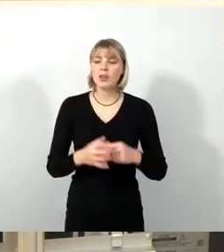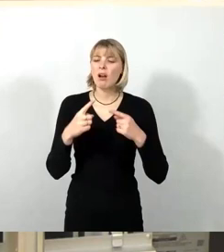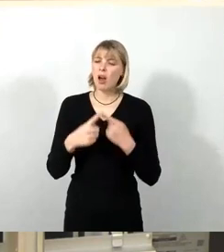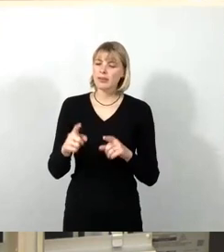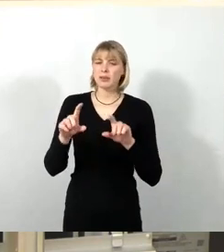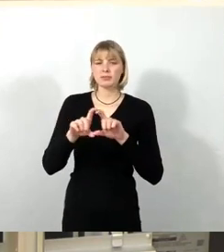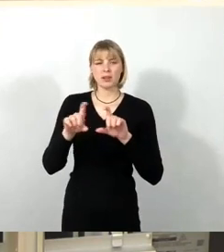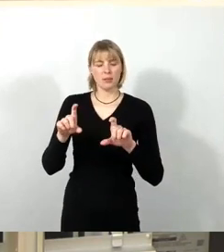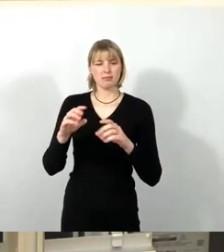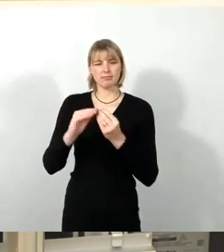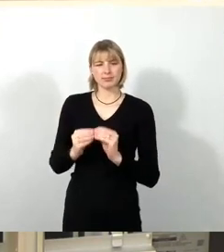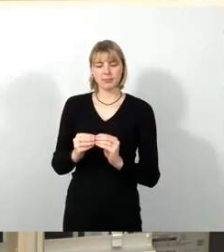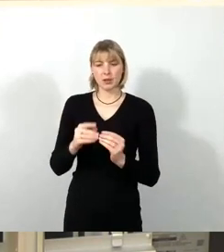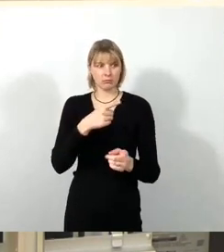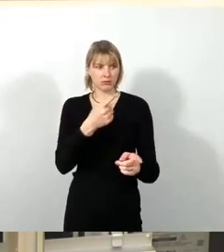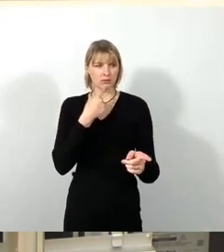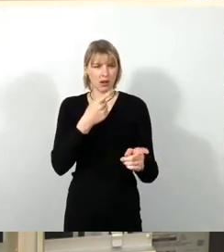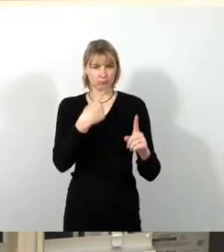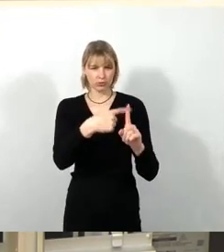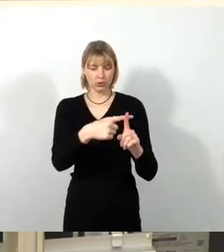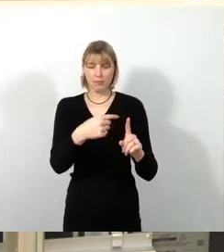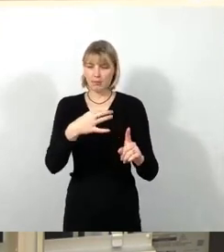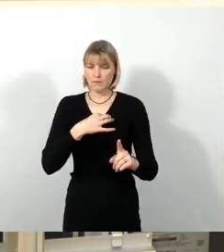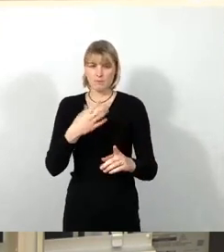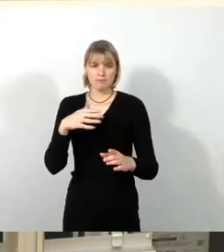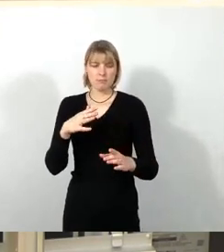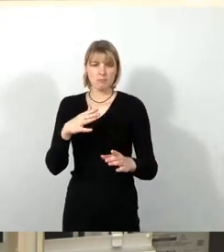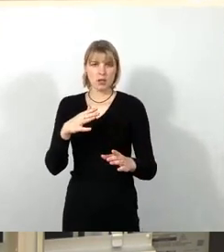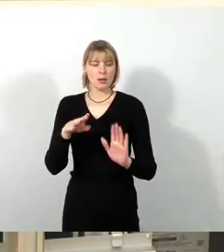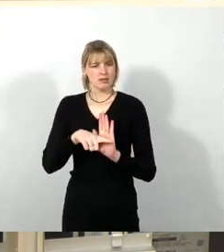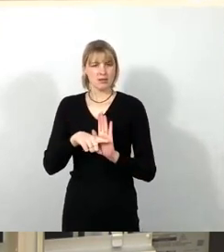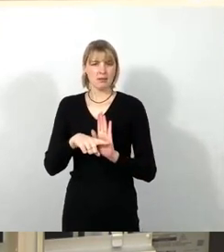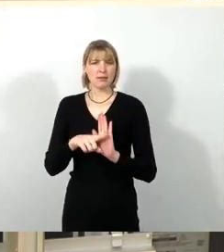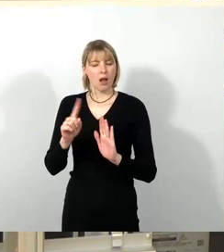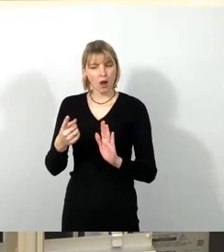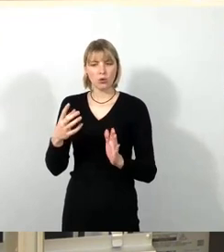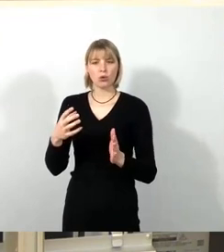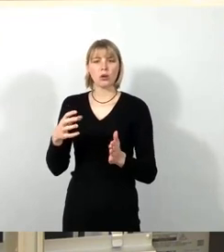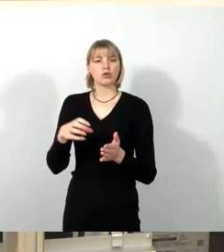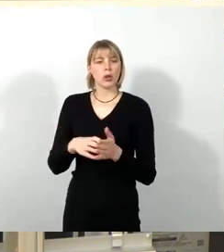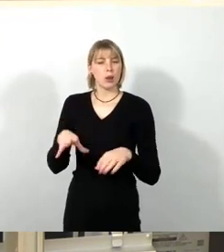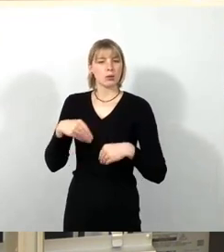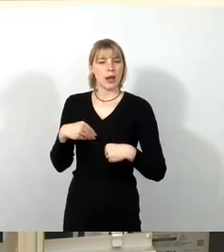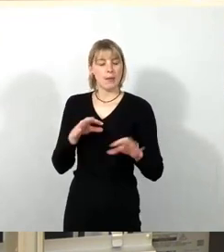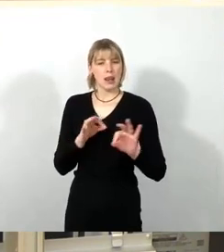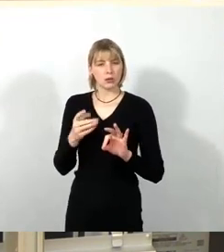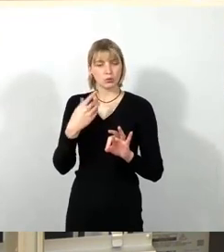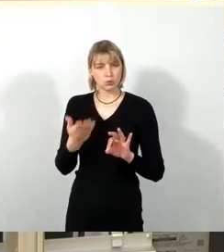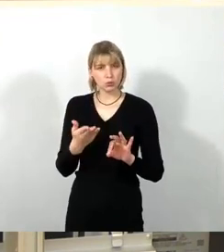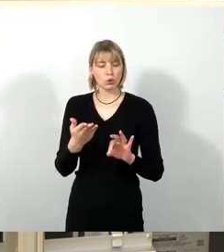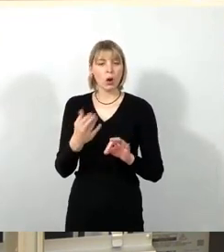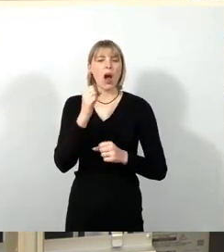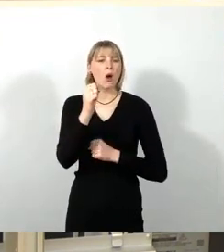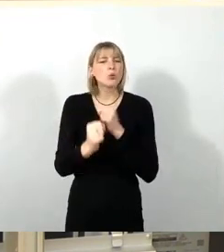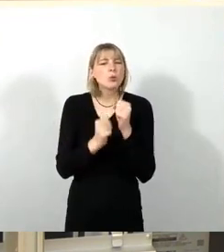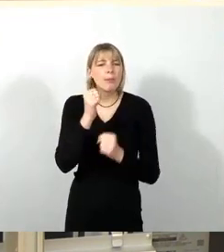wie es rübergebracht ist, sondern eher negativ, und so lese ich auch die Stellungnahme der Verwaltung, ist der gewisse Automatismus, der dem Antrag inne